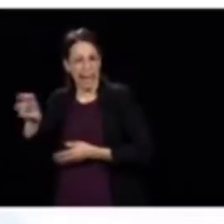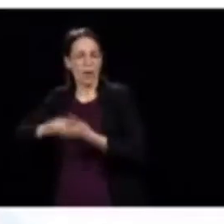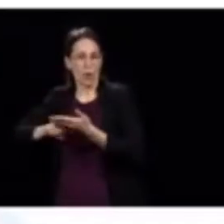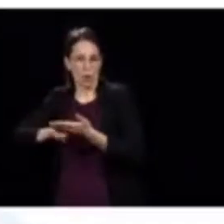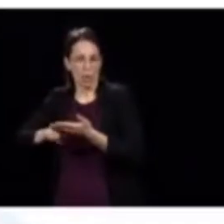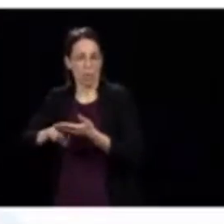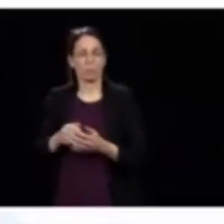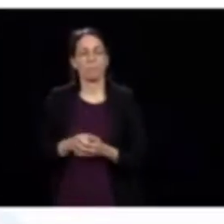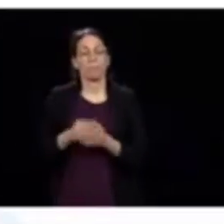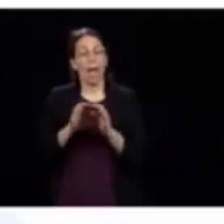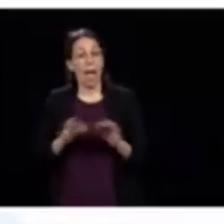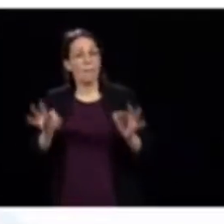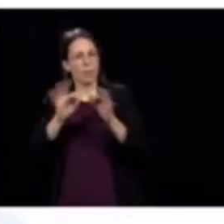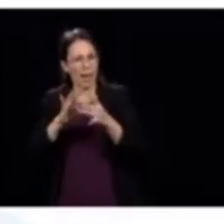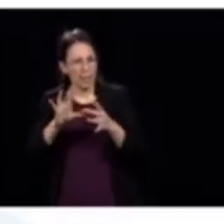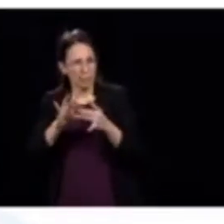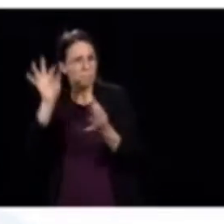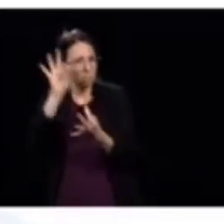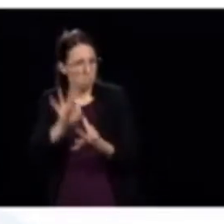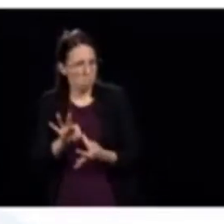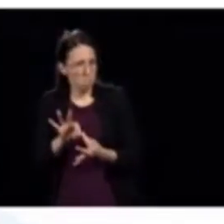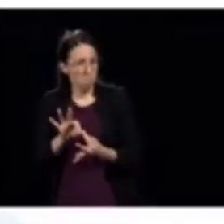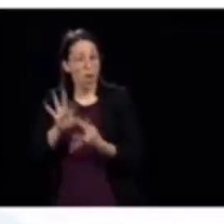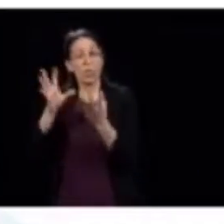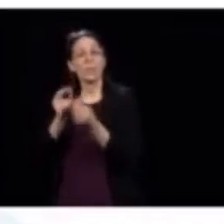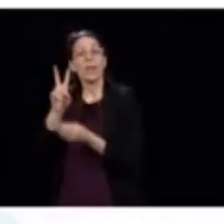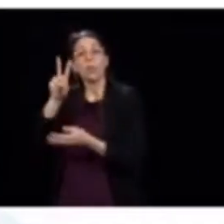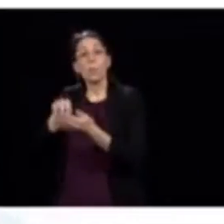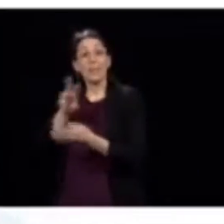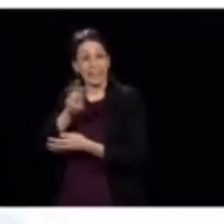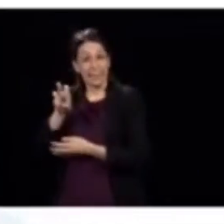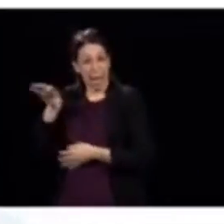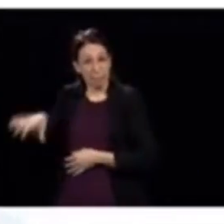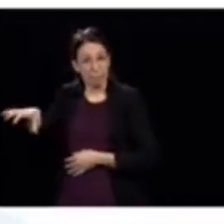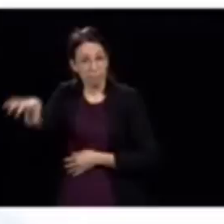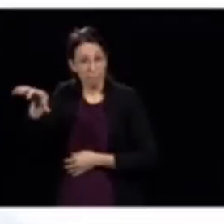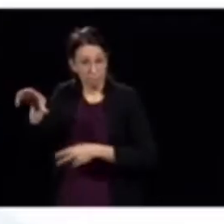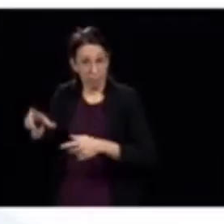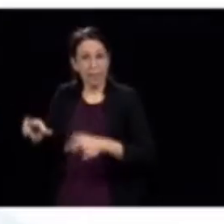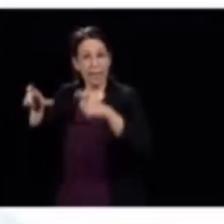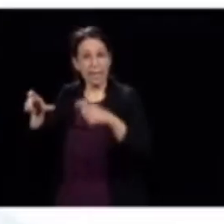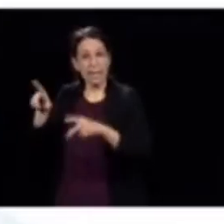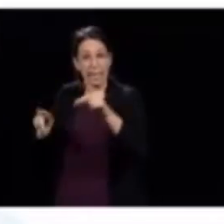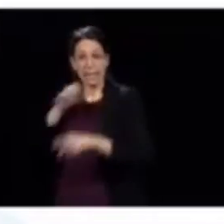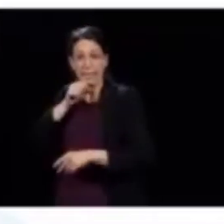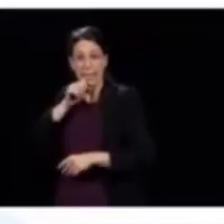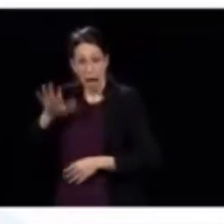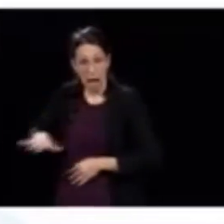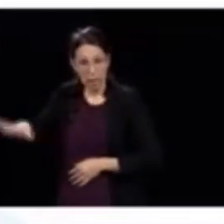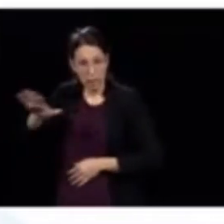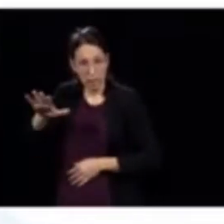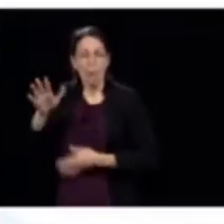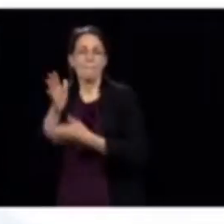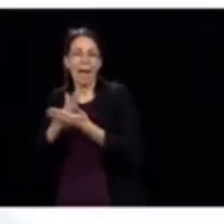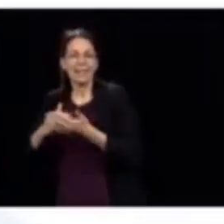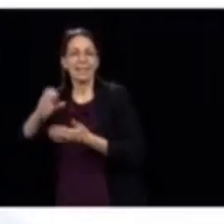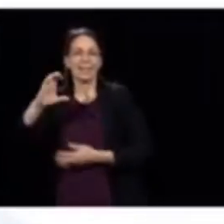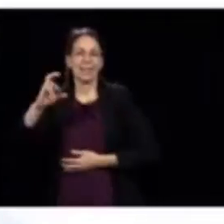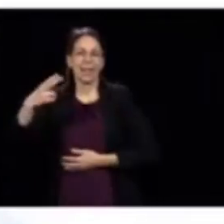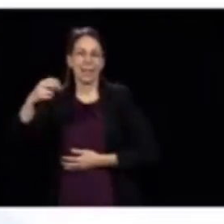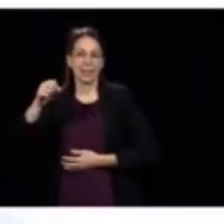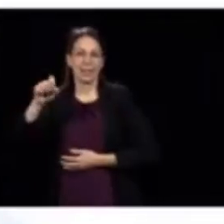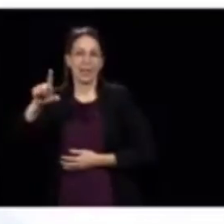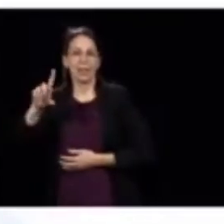et puis la situation dans les 2600 résidences. D'abord, sur les 2600 résidences, là-dedans, il y a des